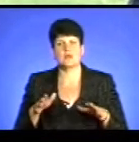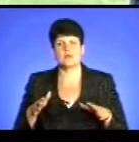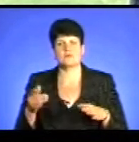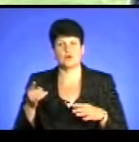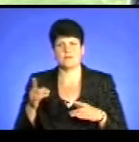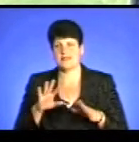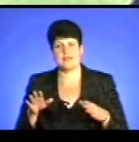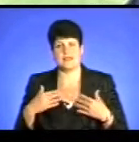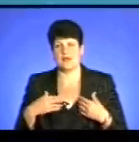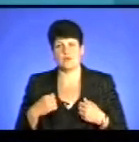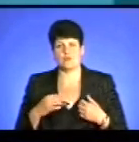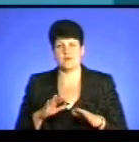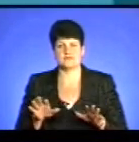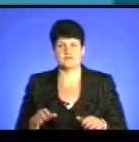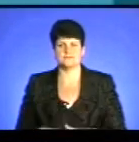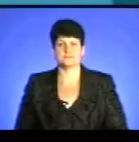Тернополі не купався.